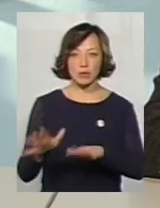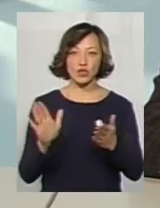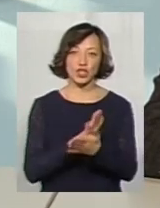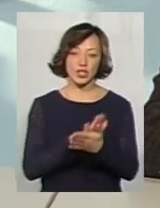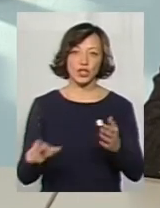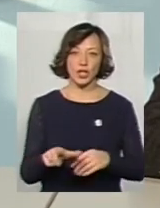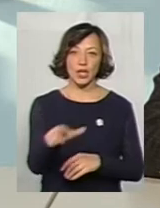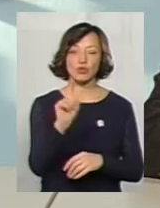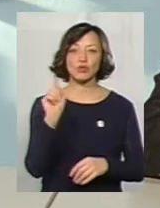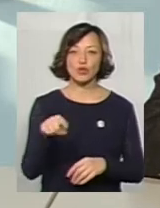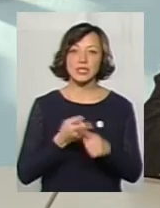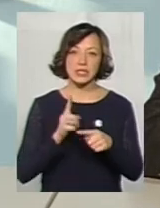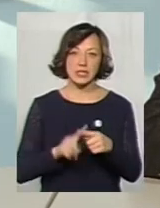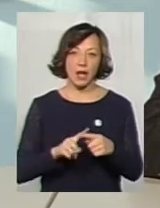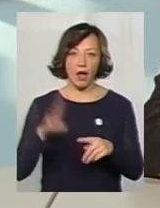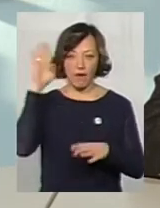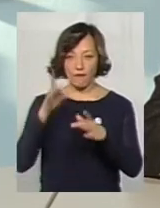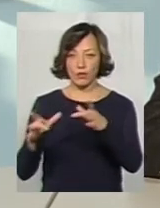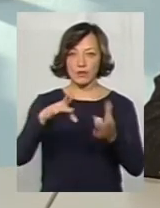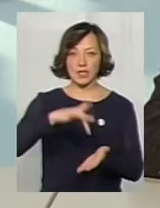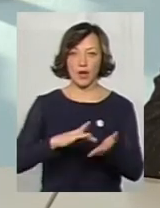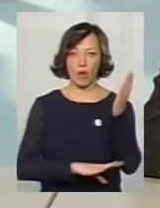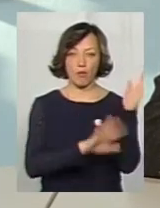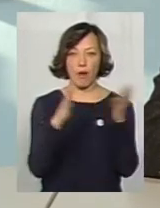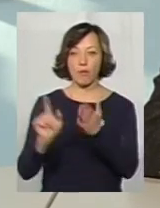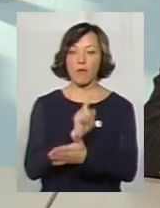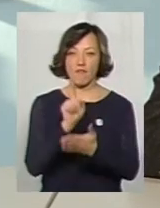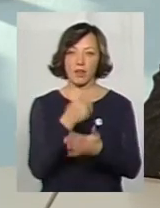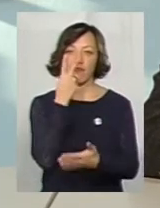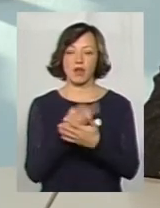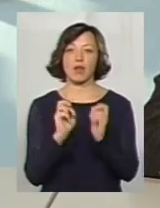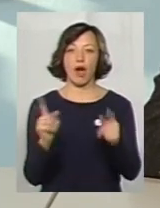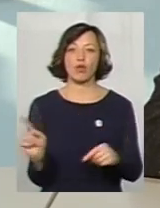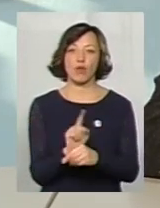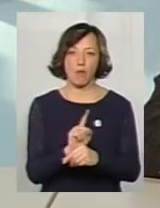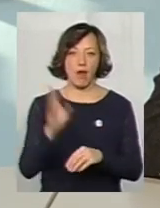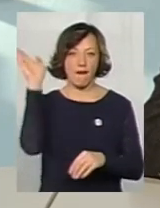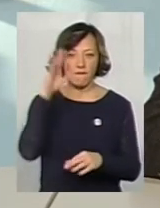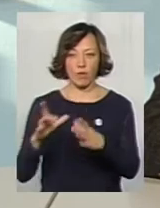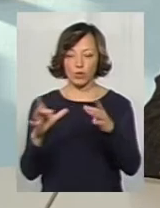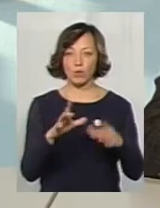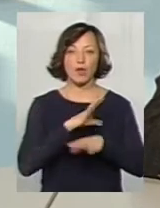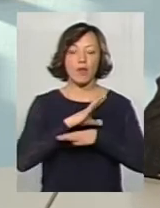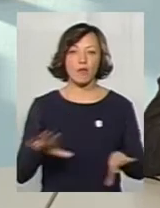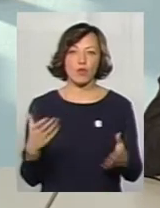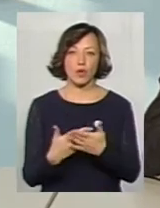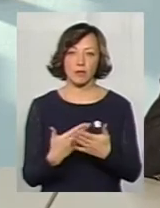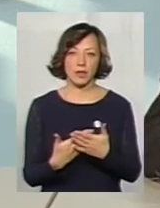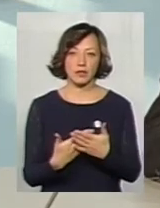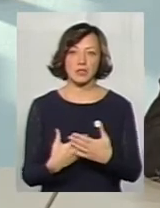річку Плоску, тому що це водойма в центральному нашому парку і вона повинна виглядати як нормальна водойма, аби не було, скажімо,